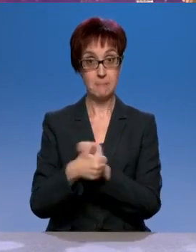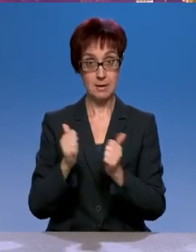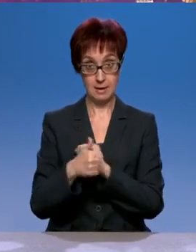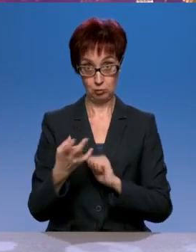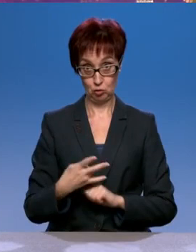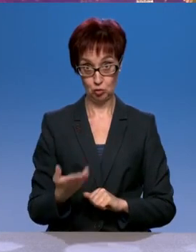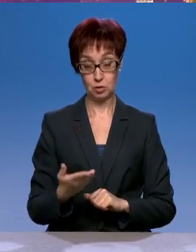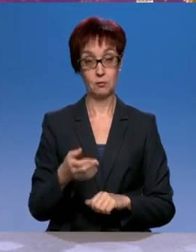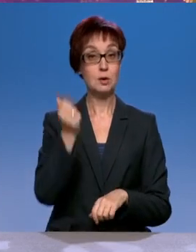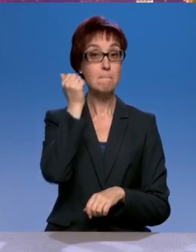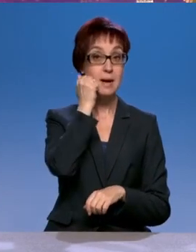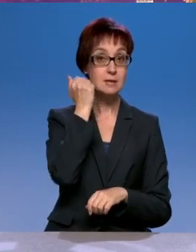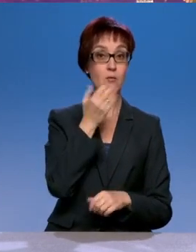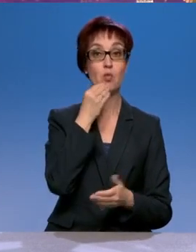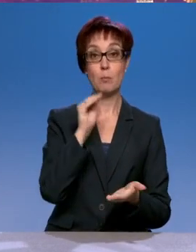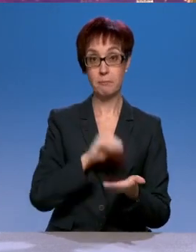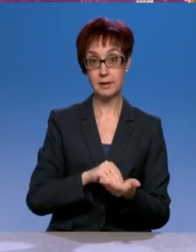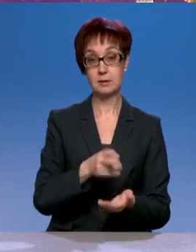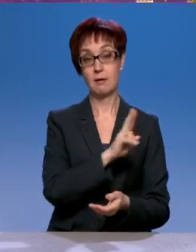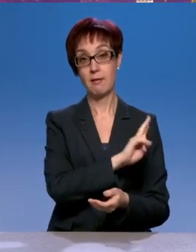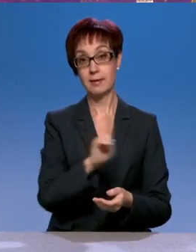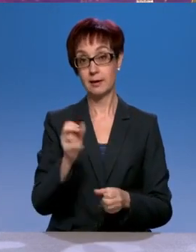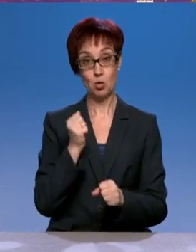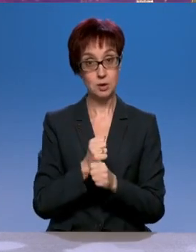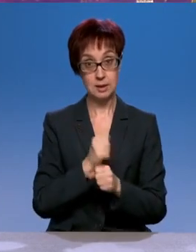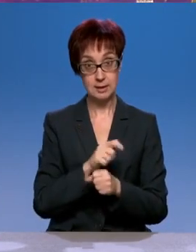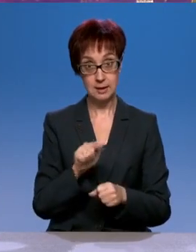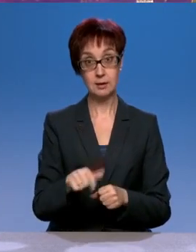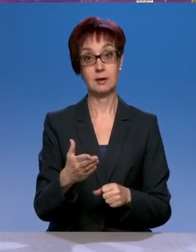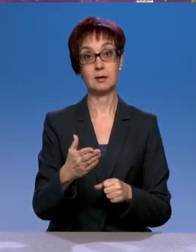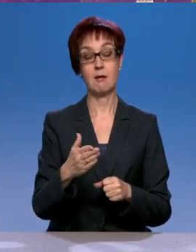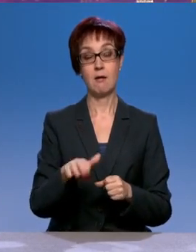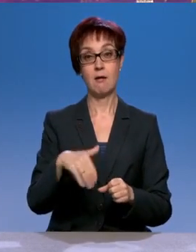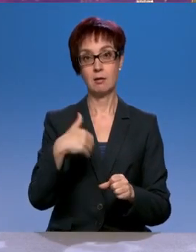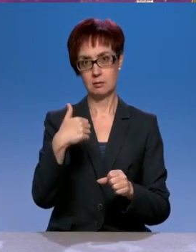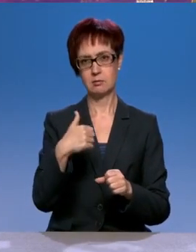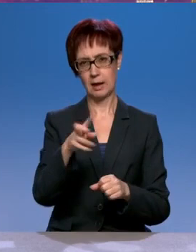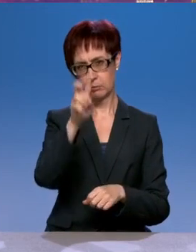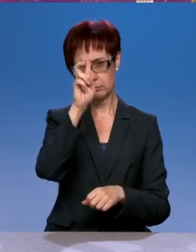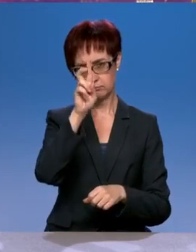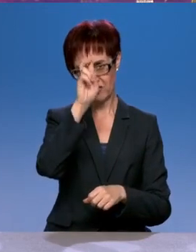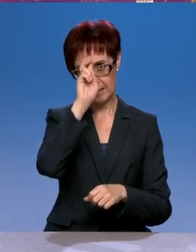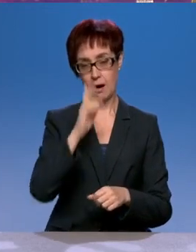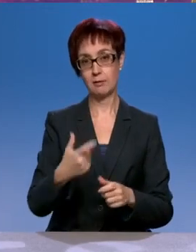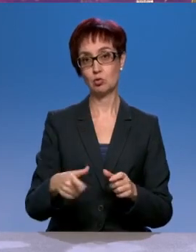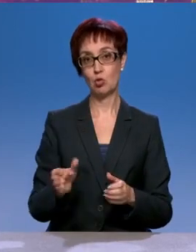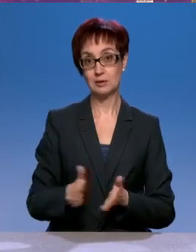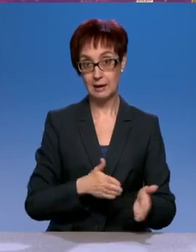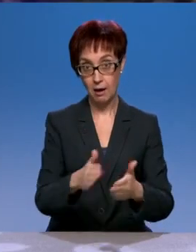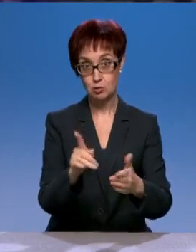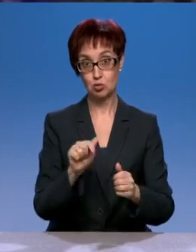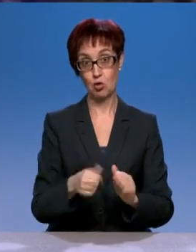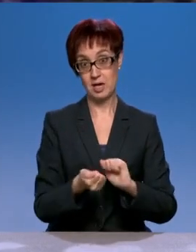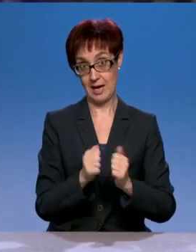Москву-Питер трассу гравийную. Потому что по ней идет огромный поток автомобилей. Естественно. А